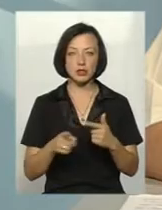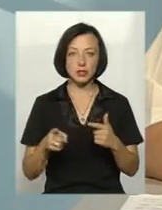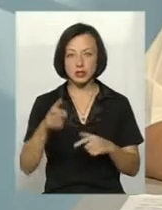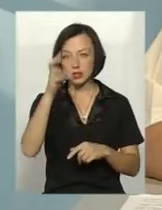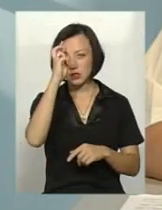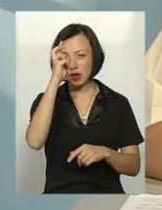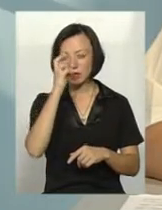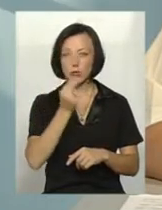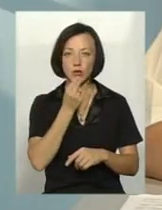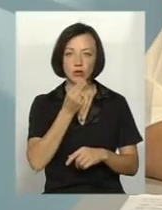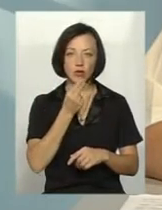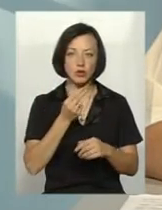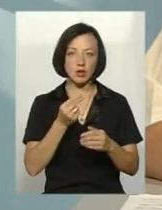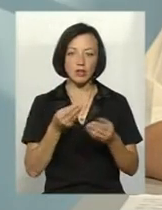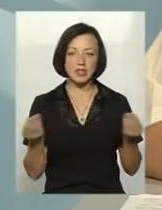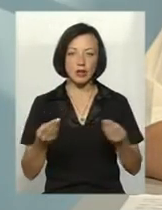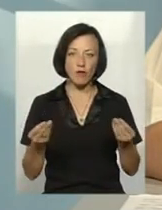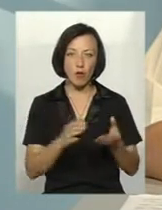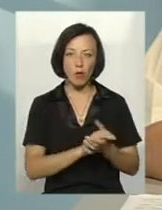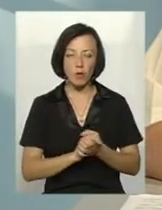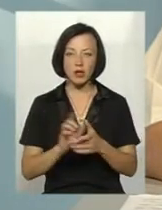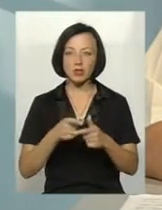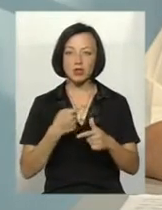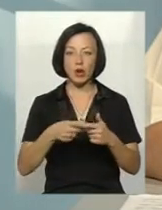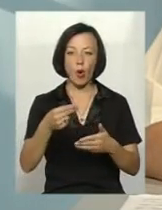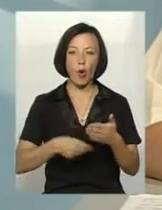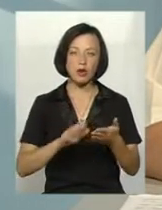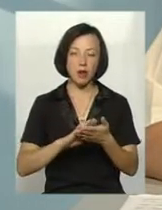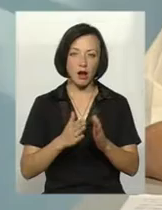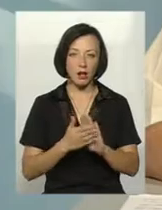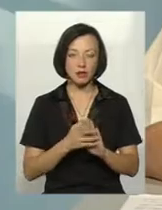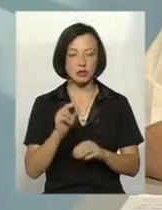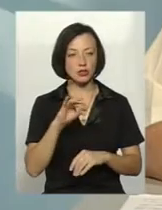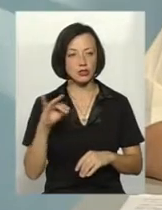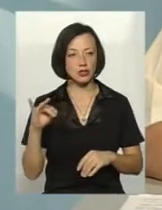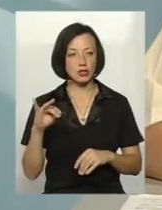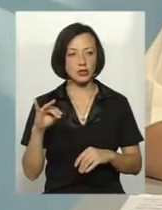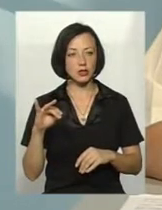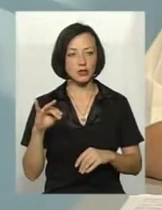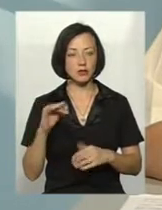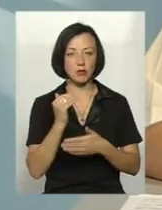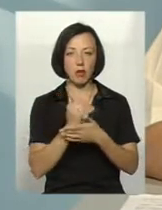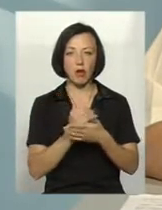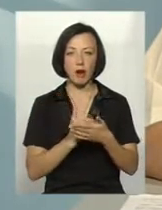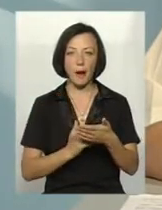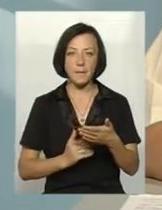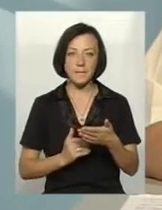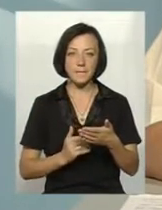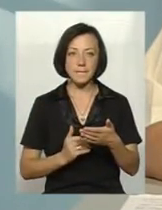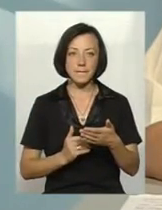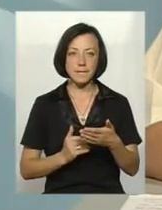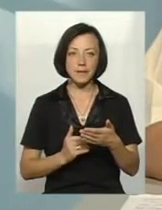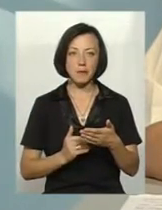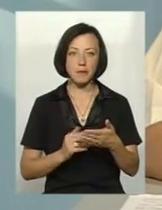державних продовжувачів зернової корпорації, чи по хворених контрактах, чи по програмі компанізації за